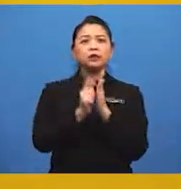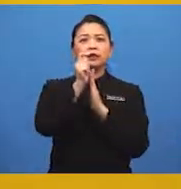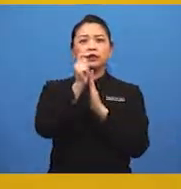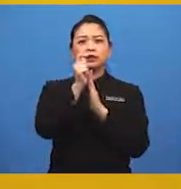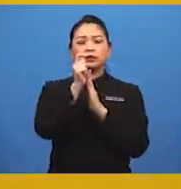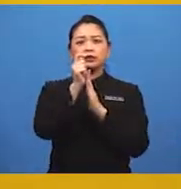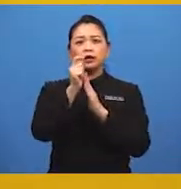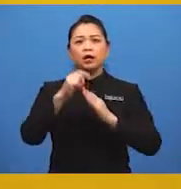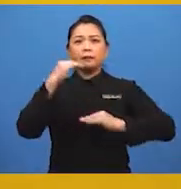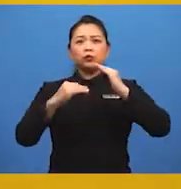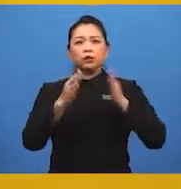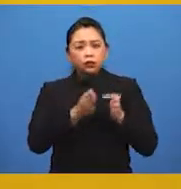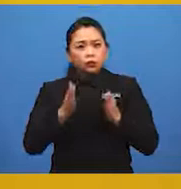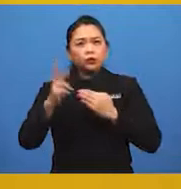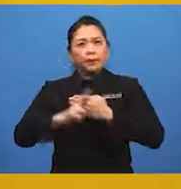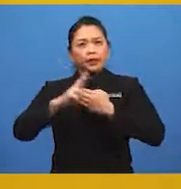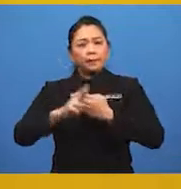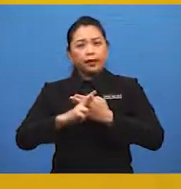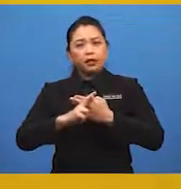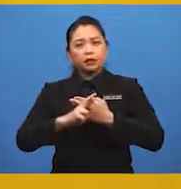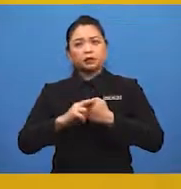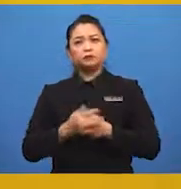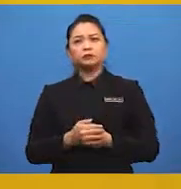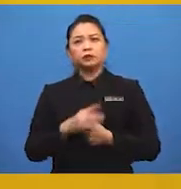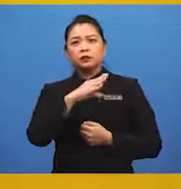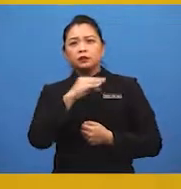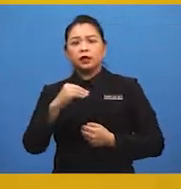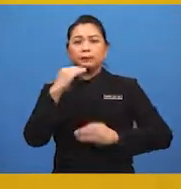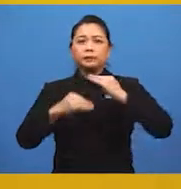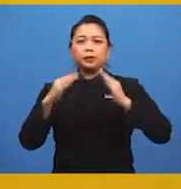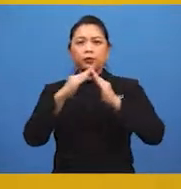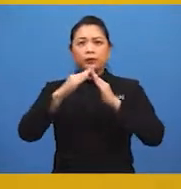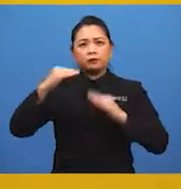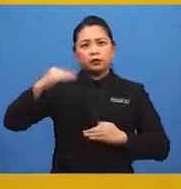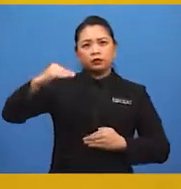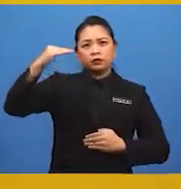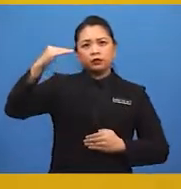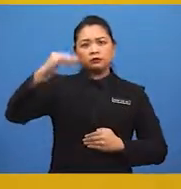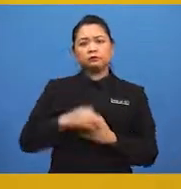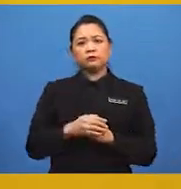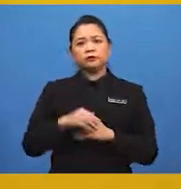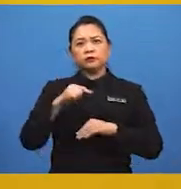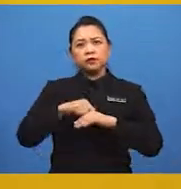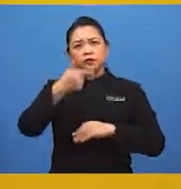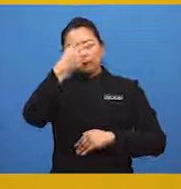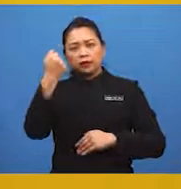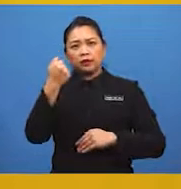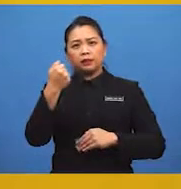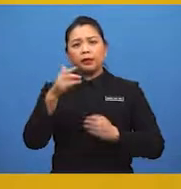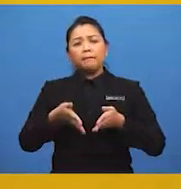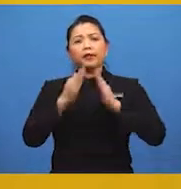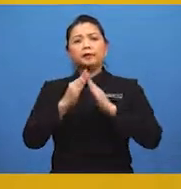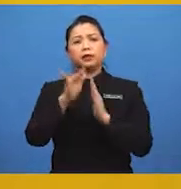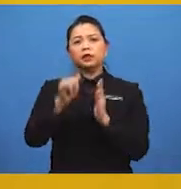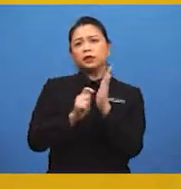langit, bangunan disusun rapat-rapat dan pembinaan rumah bertingkat-tingkat disebabkan